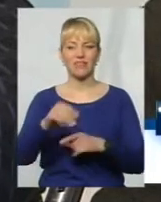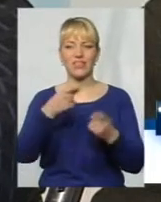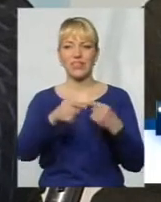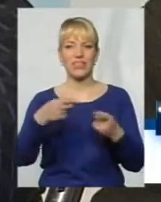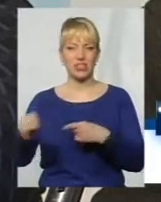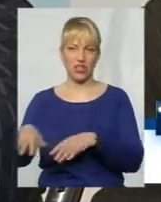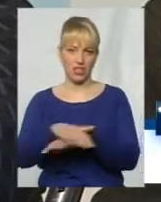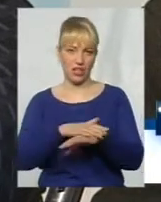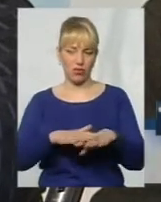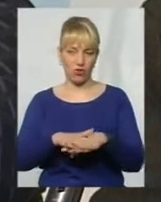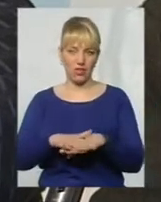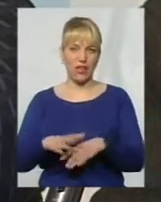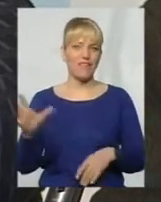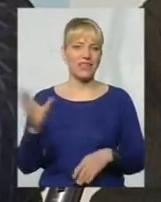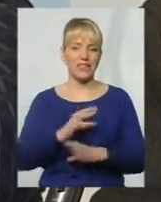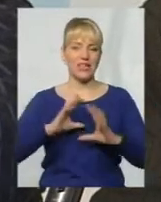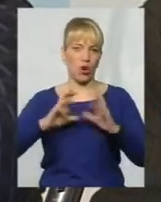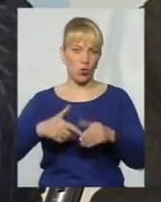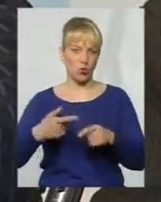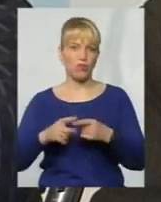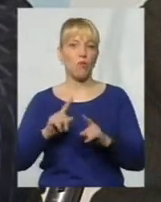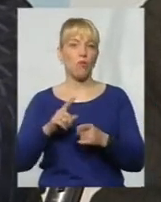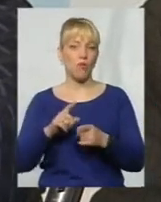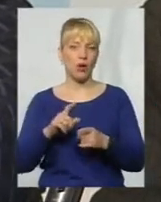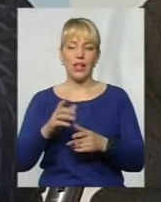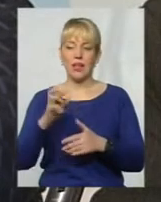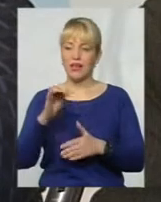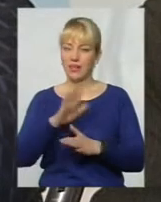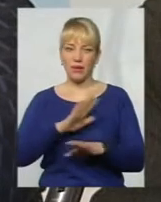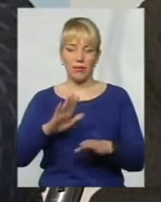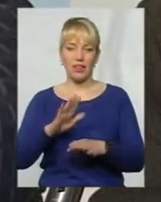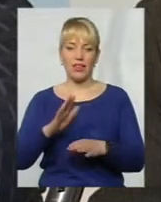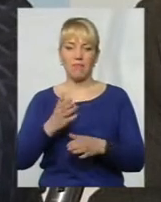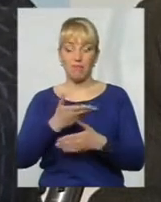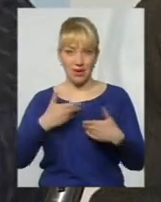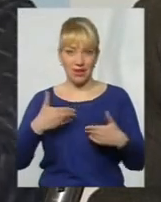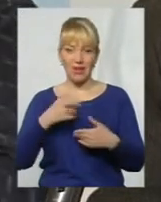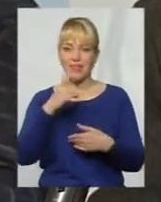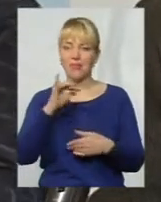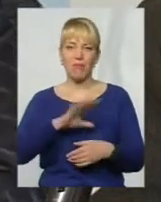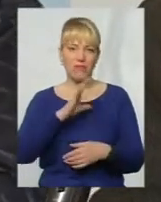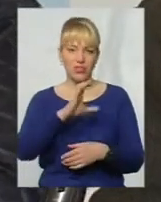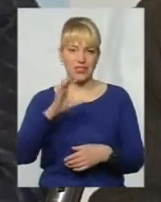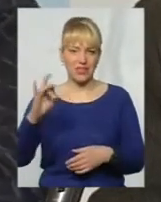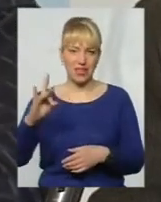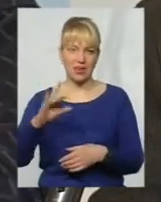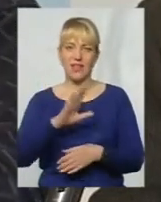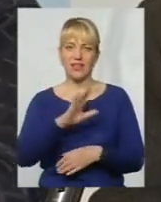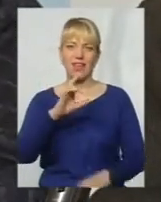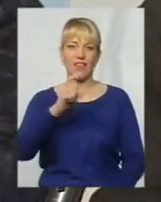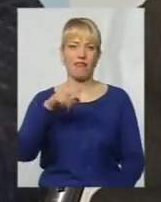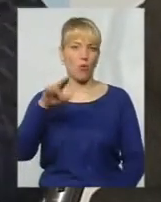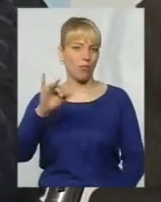людство, би так сказав. Тому що, якби не ми, то, мабуть, ні України, ні Бувшу Радянську Союзу, ні Європа, мабуть, не було би.